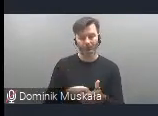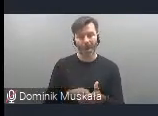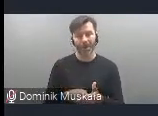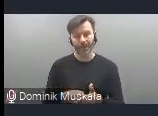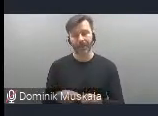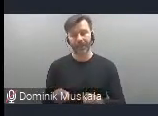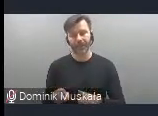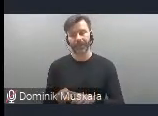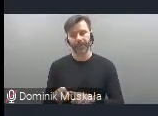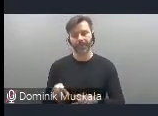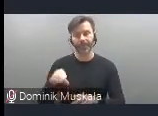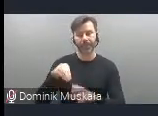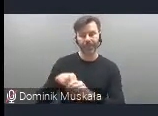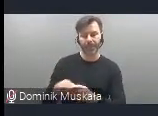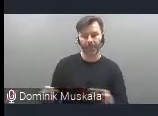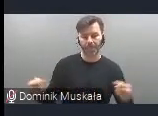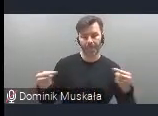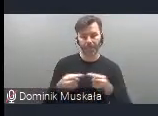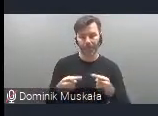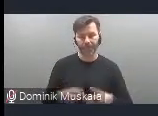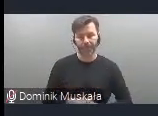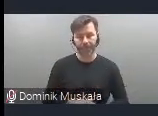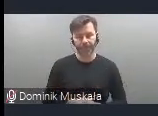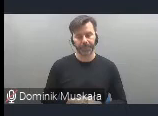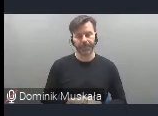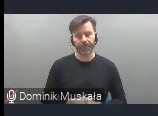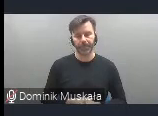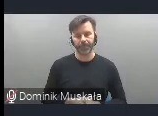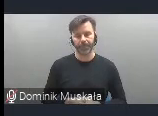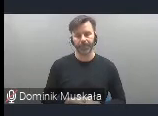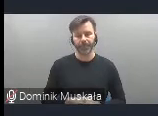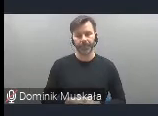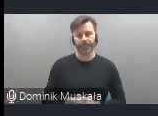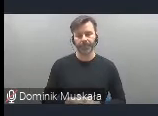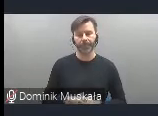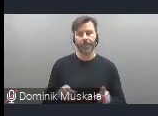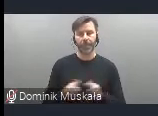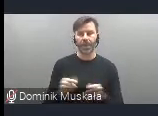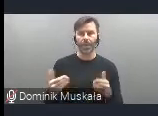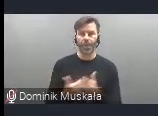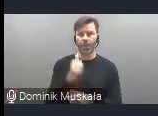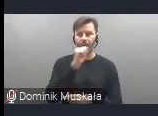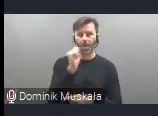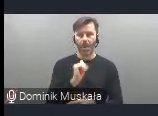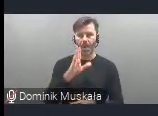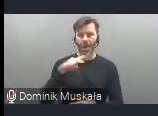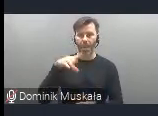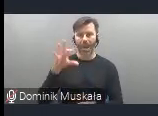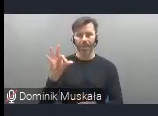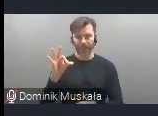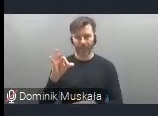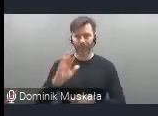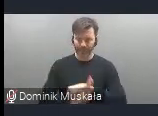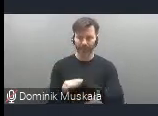idee stosuje, a część tego też te właśnie idee nowego europejskiego Bauhausu wspiera,